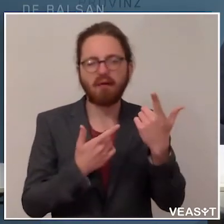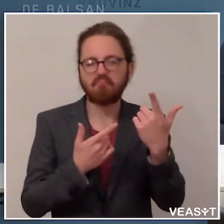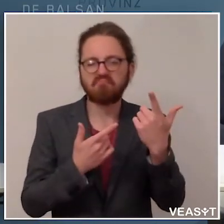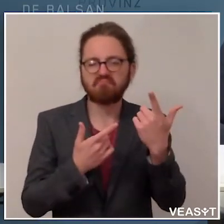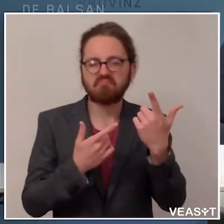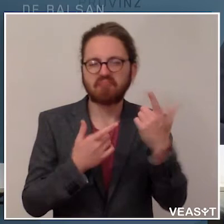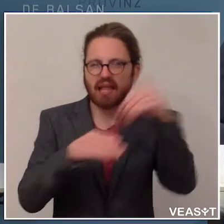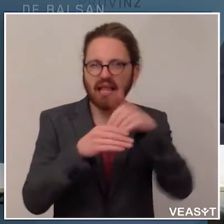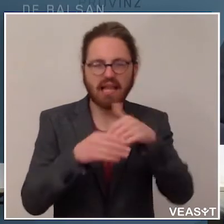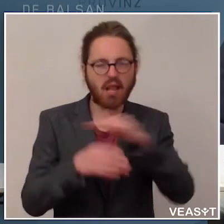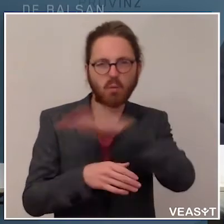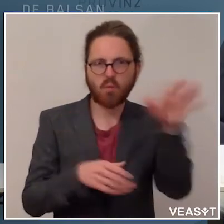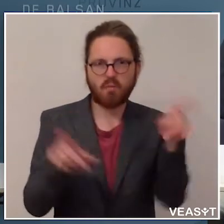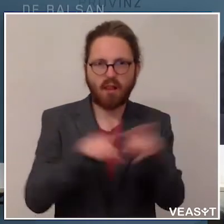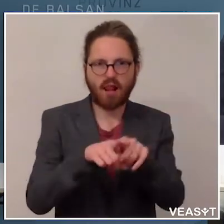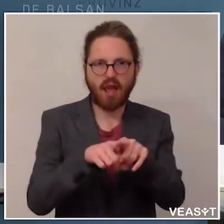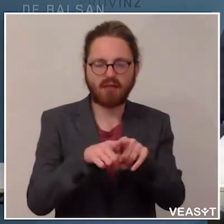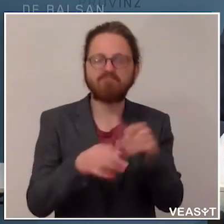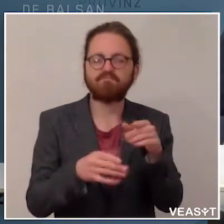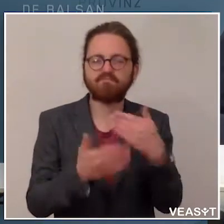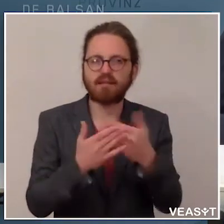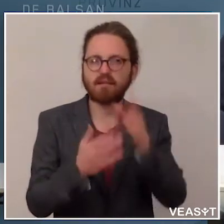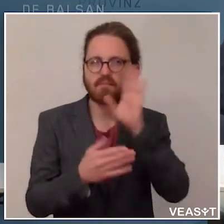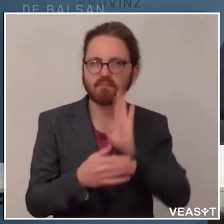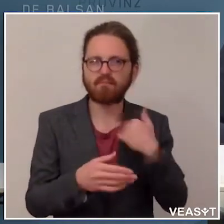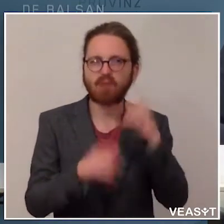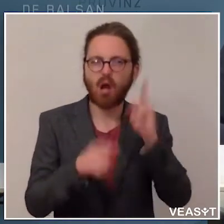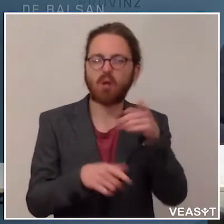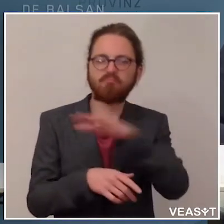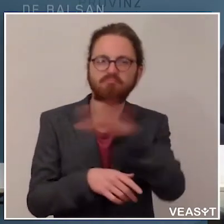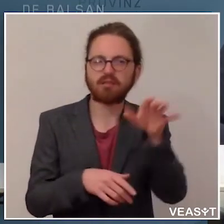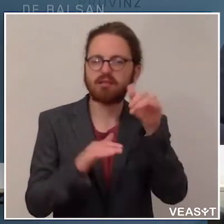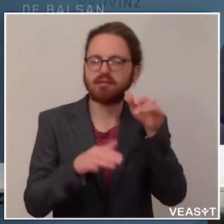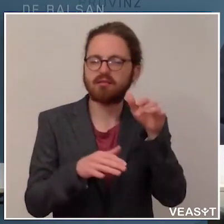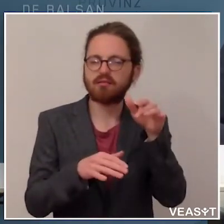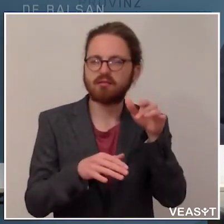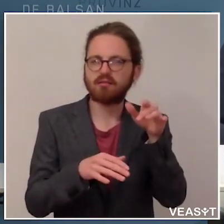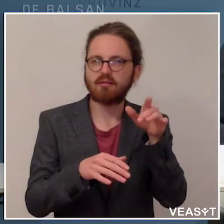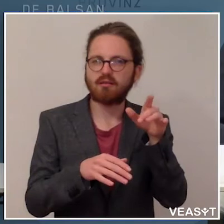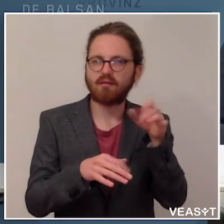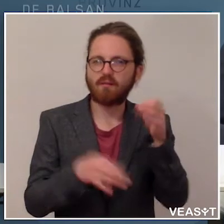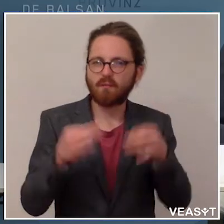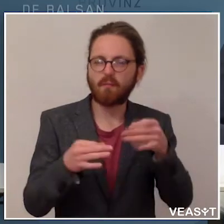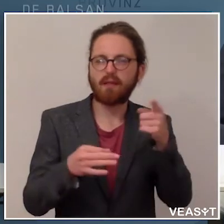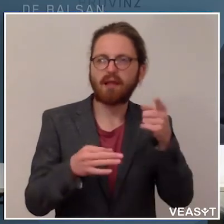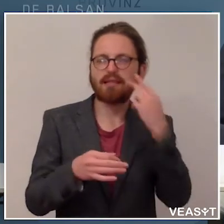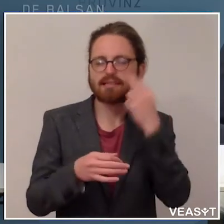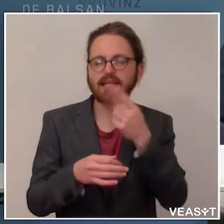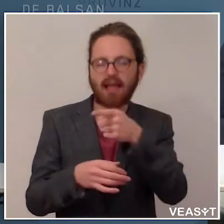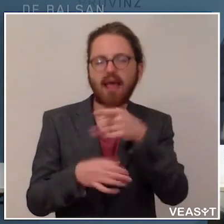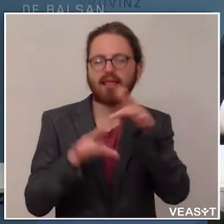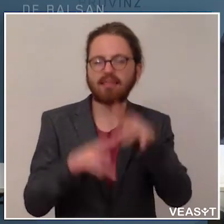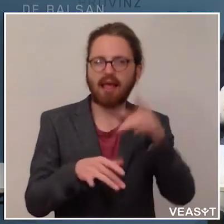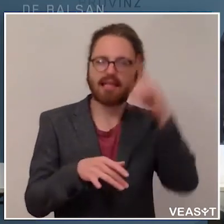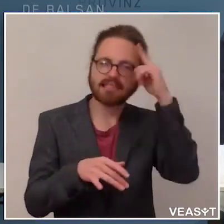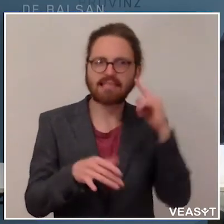dasselbe. Und deshalb bitte ich auch, dass man das einfach versucht nachzuvollziehen, dass das Sinn macht. Man kann sich wieder frei bewegen,